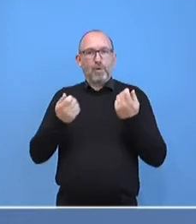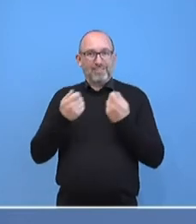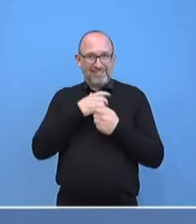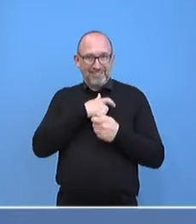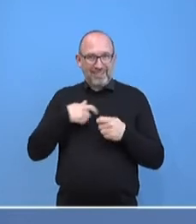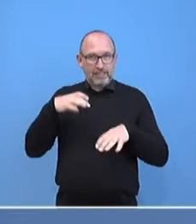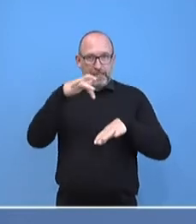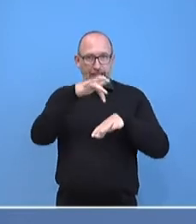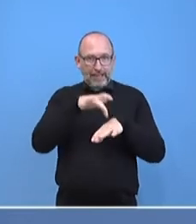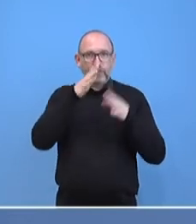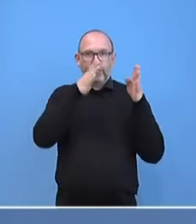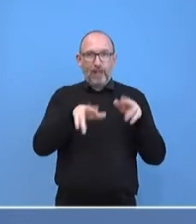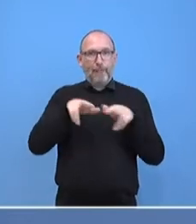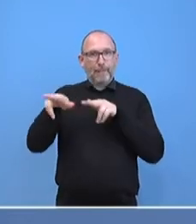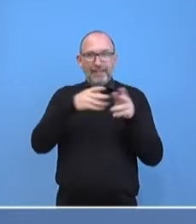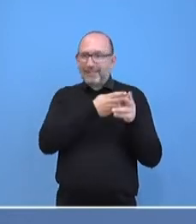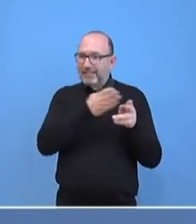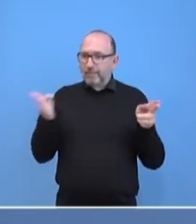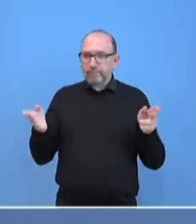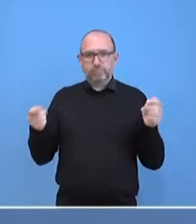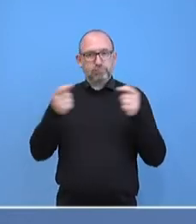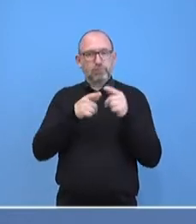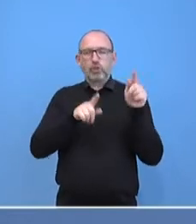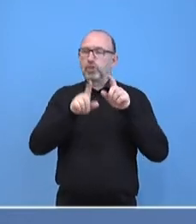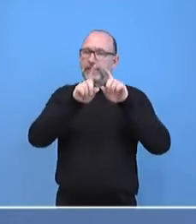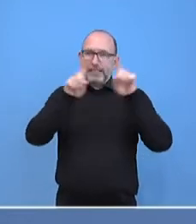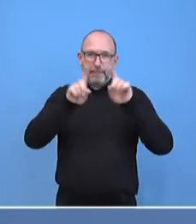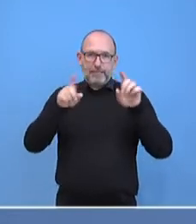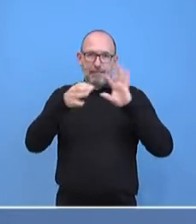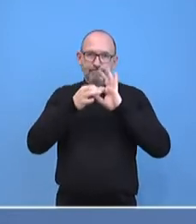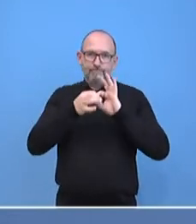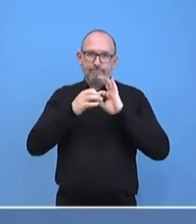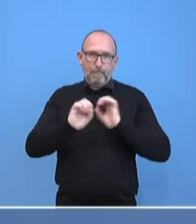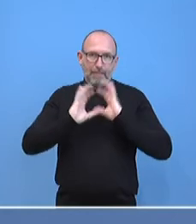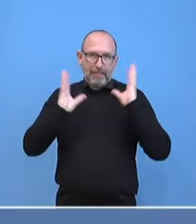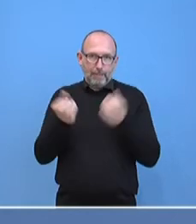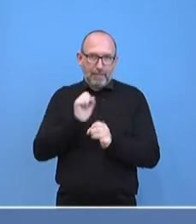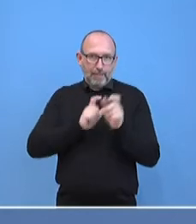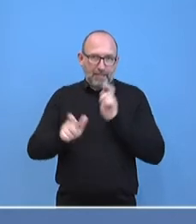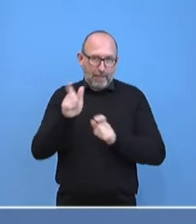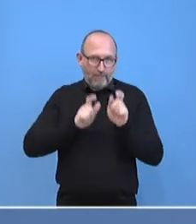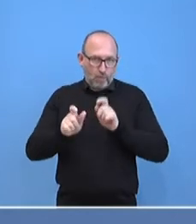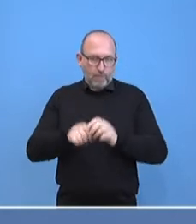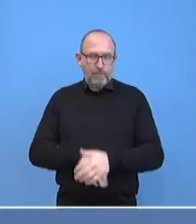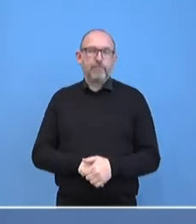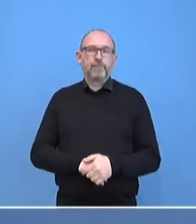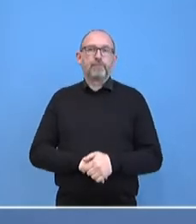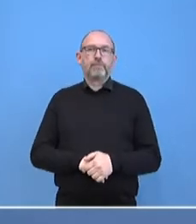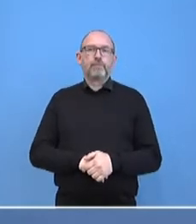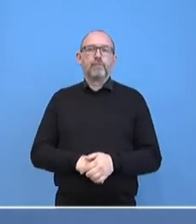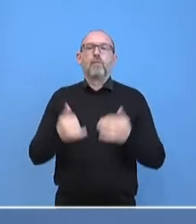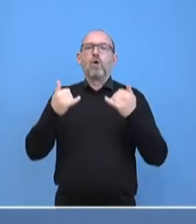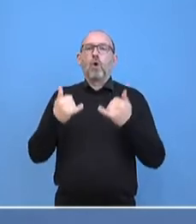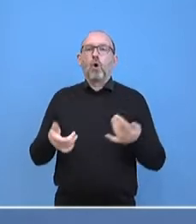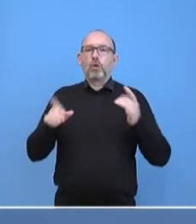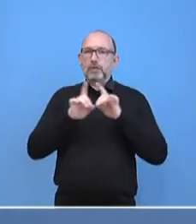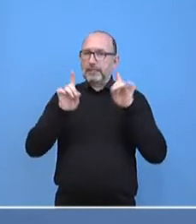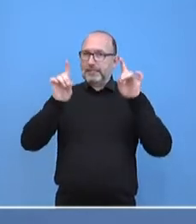und Fachministerinnen zu verschiedenen Themen der Pandemiebekämpfung. Heute wurden vor allem